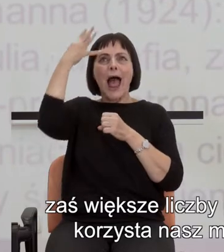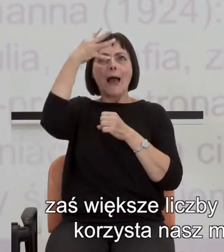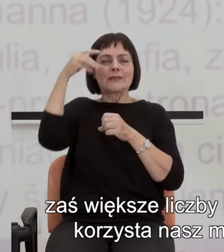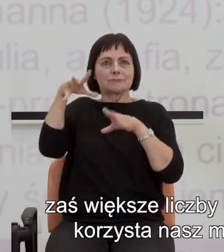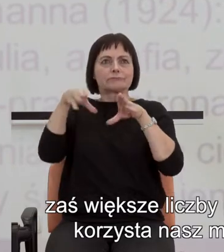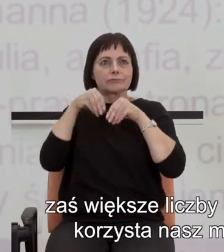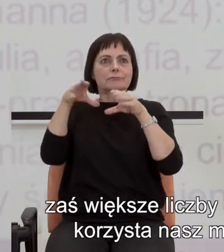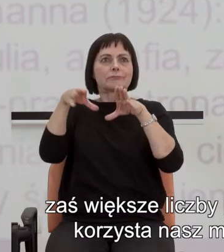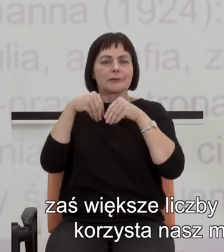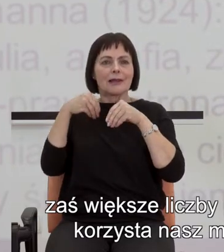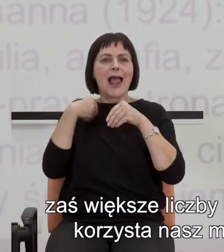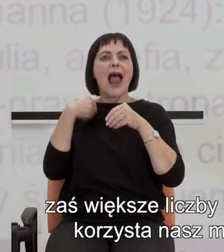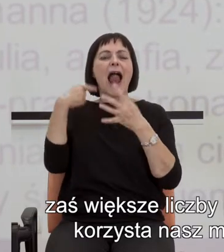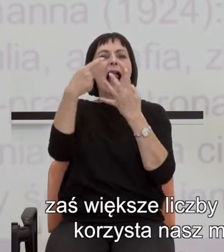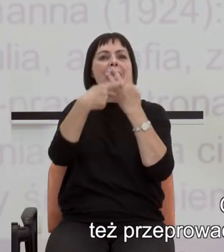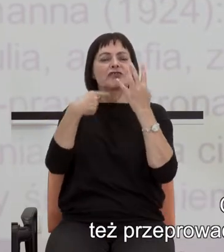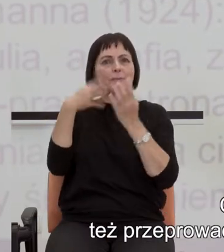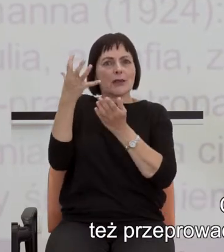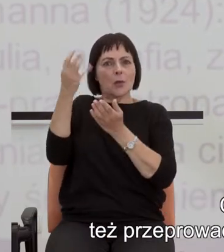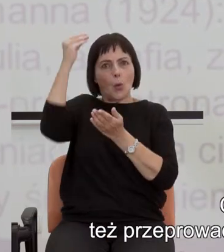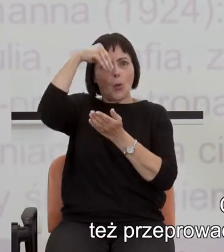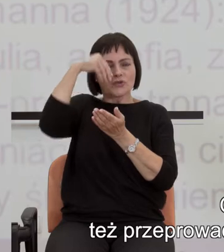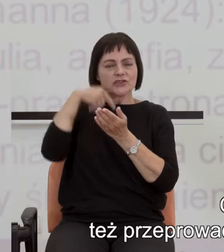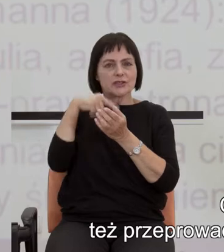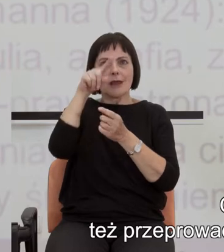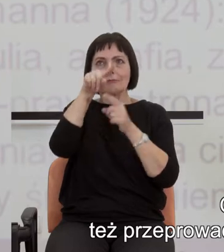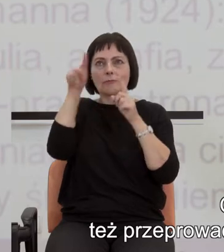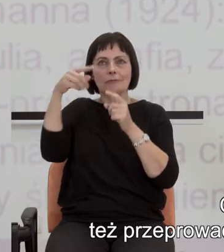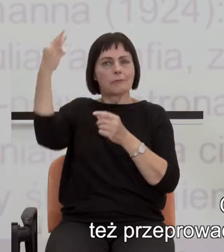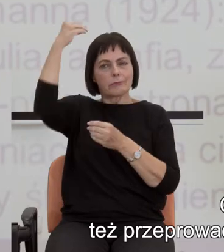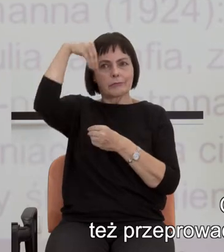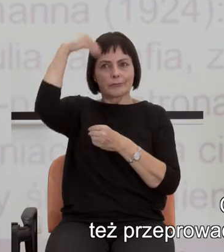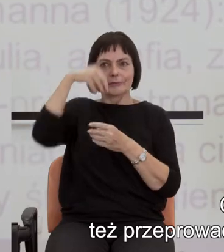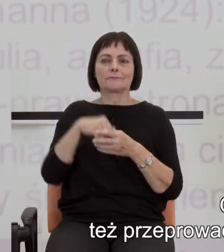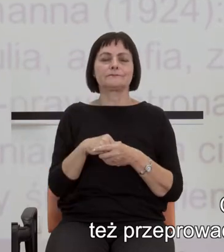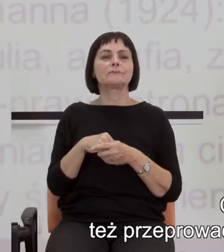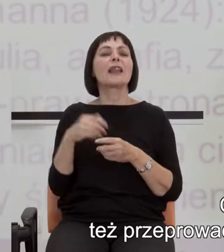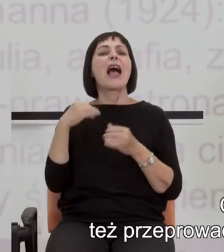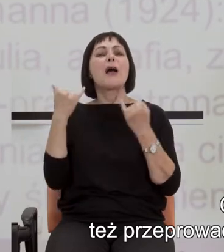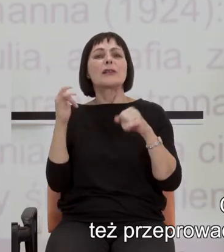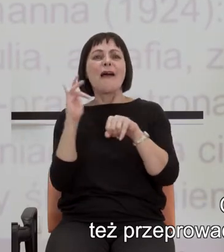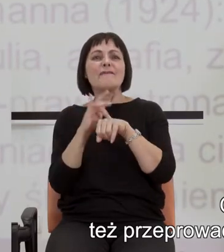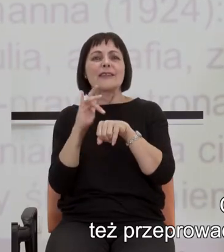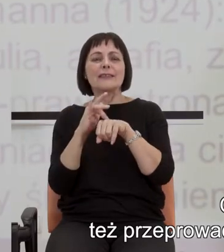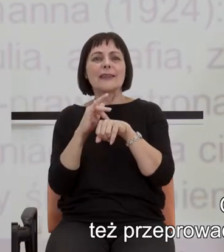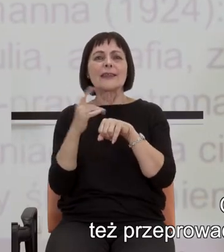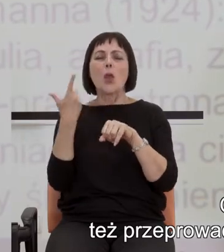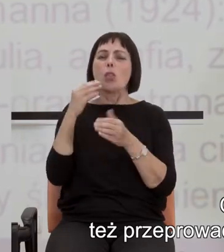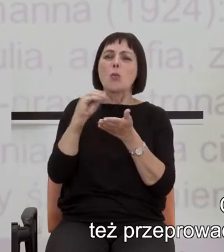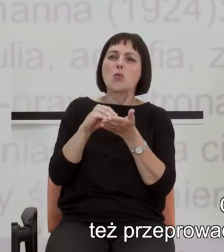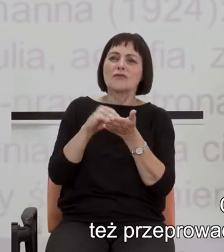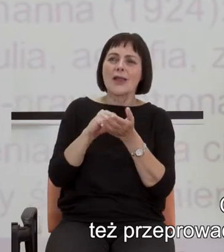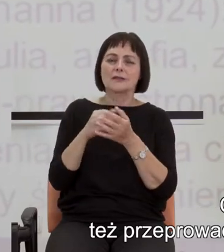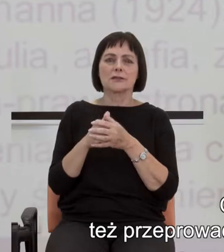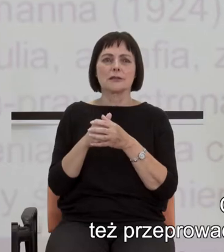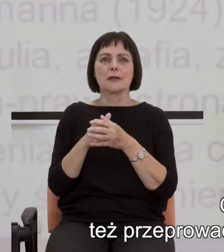materiał liczbowy. Otóż różne wyniki eksperymentów, też przeprowadzonych przeze mnie i moich